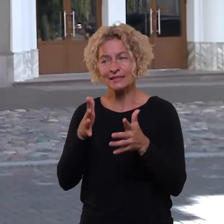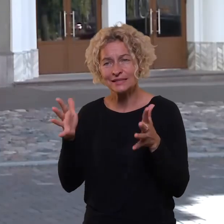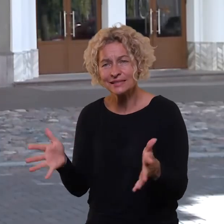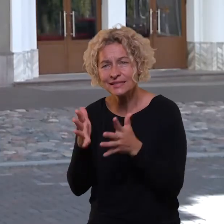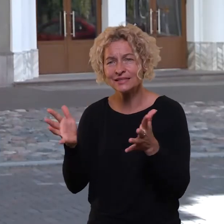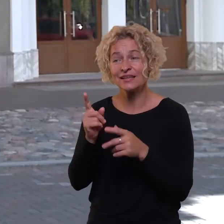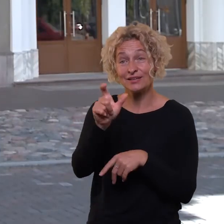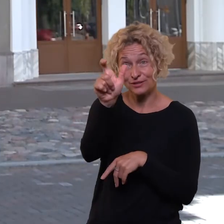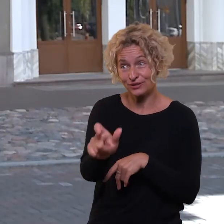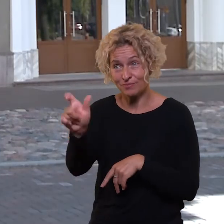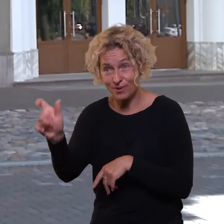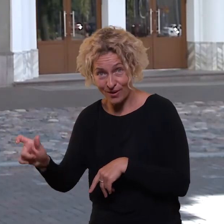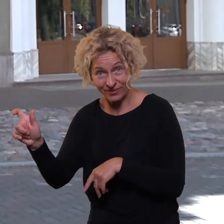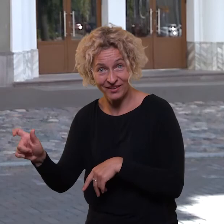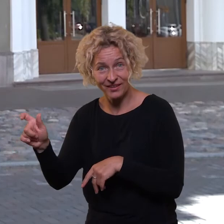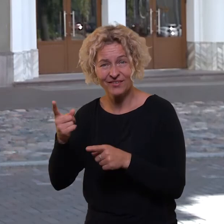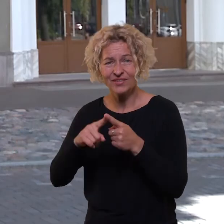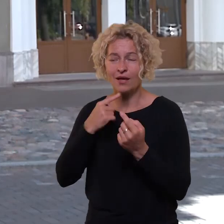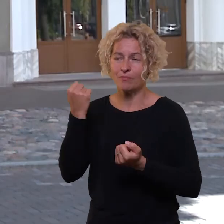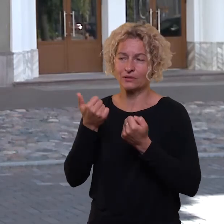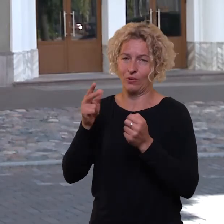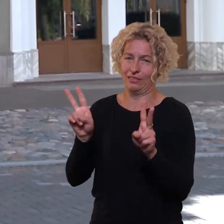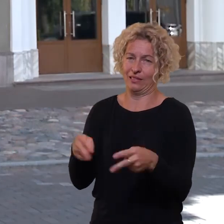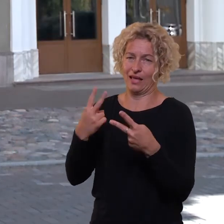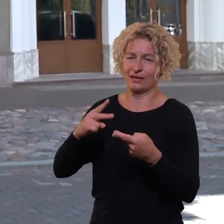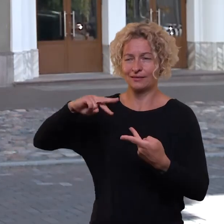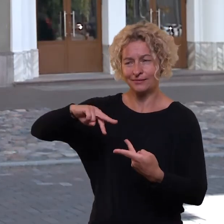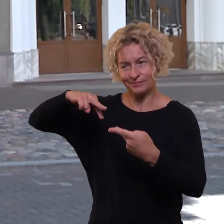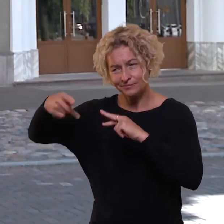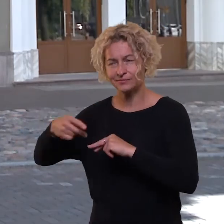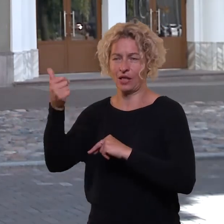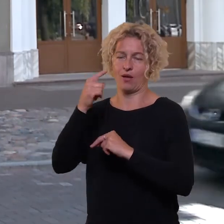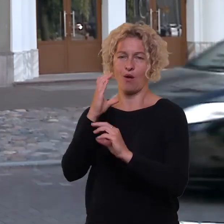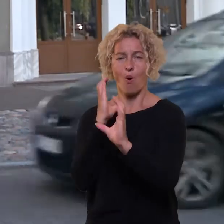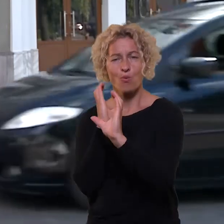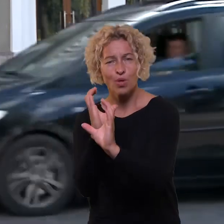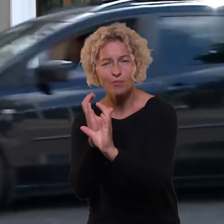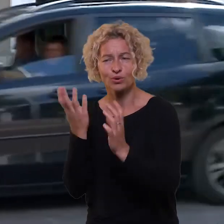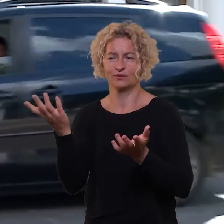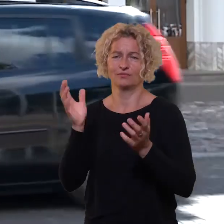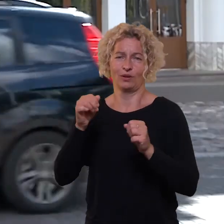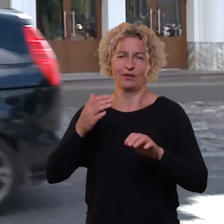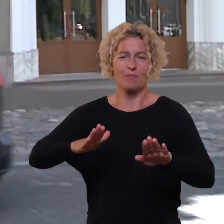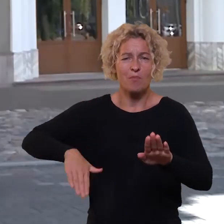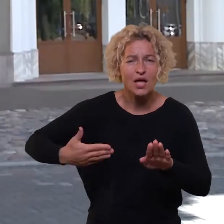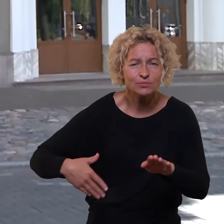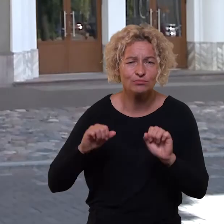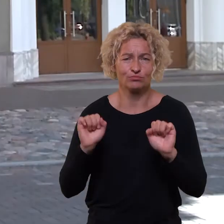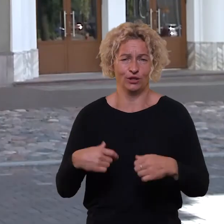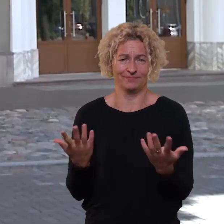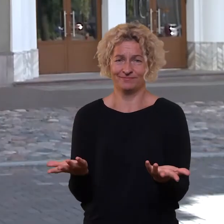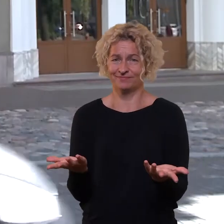skatiname gyventojus mažiau naudotis automobiliu, daugiau naudotis viešuoju transportu ir kitomis